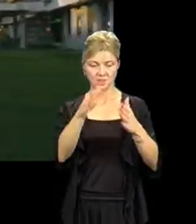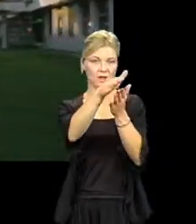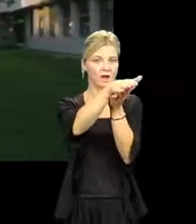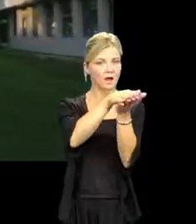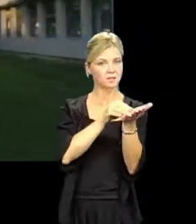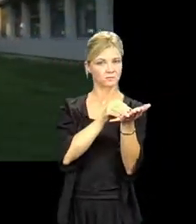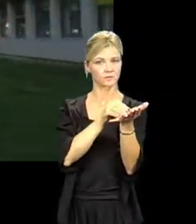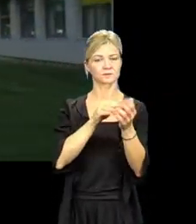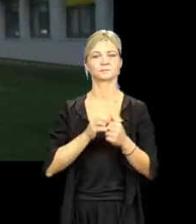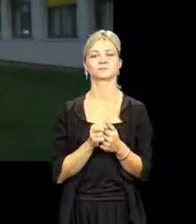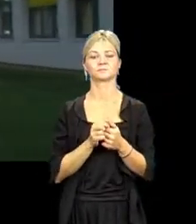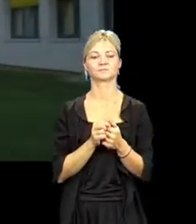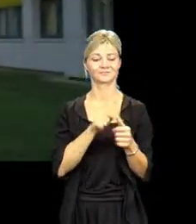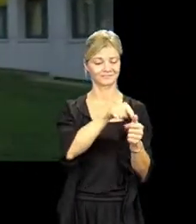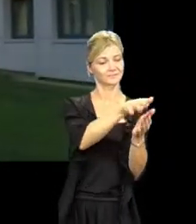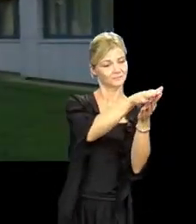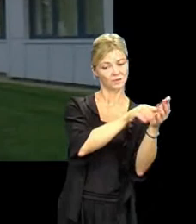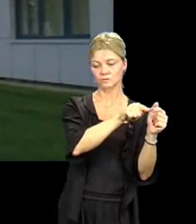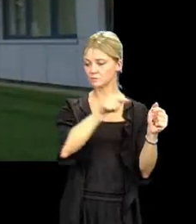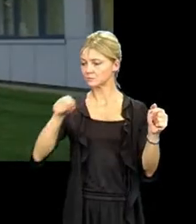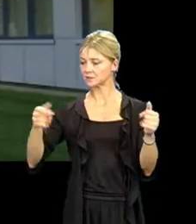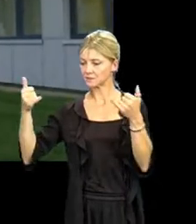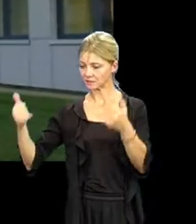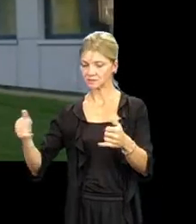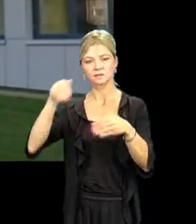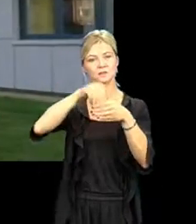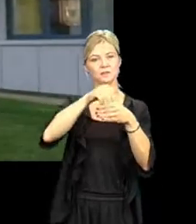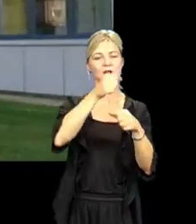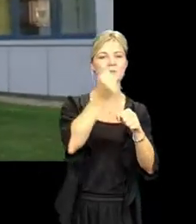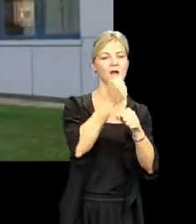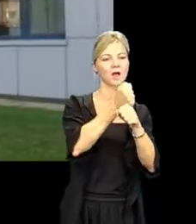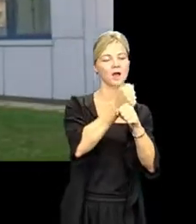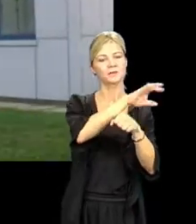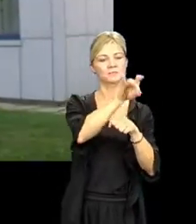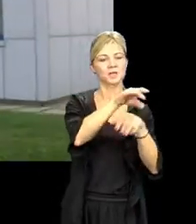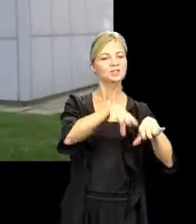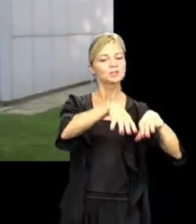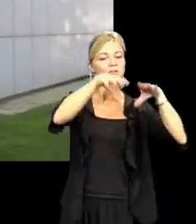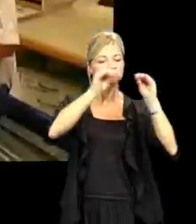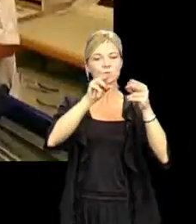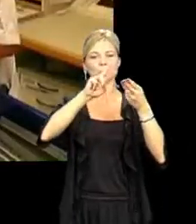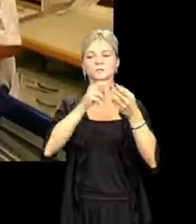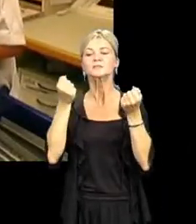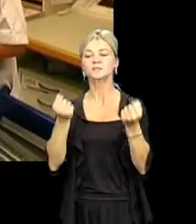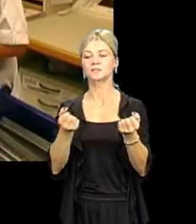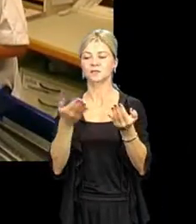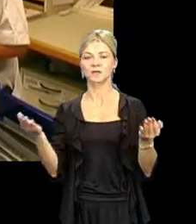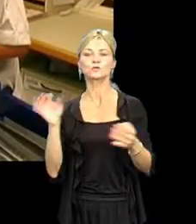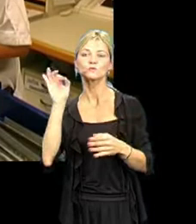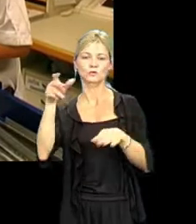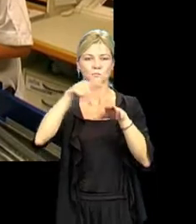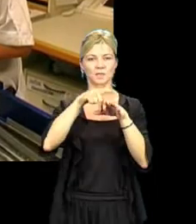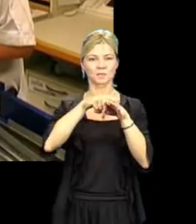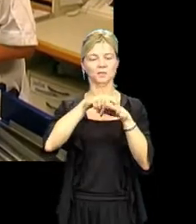hat sich hinsichtlich Arbeitsplatzschaffung und Sicherung für behinderte Mitarbeiter und Mitarbeiterinnen sehr viel verändert. Der